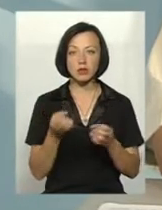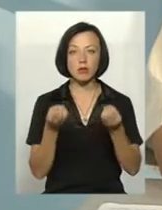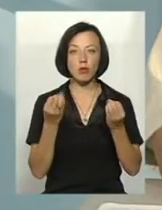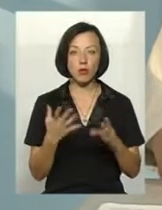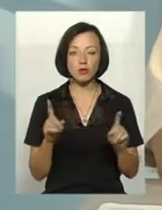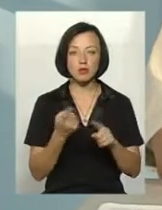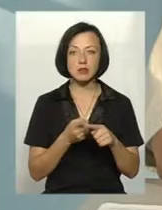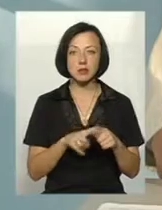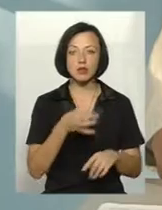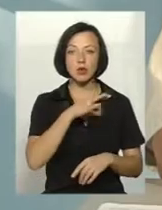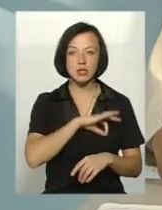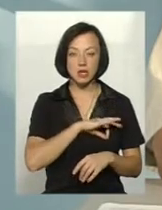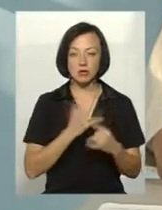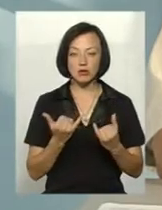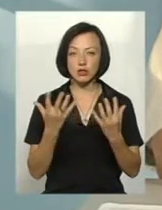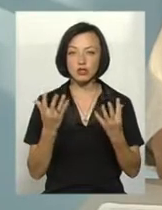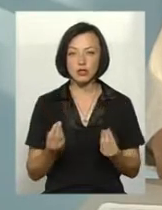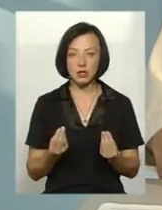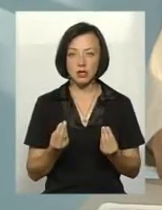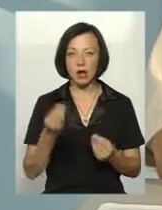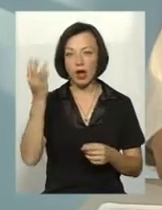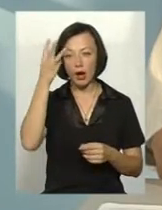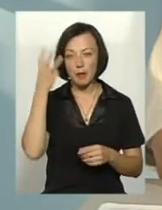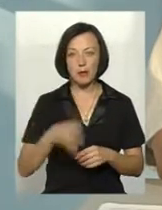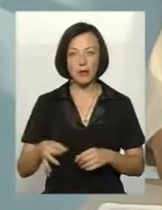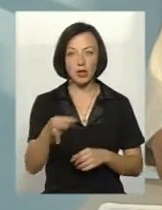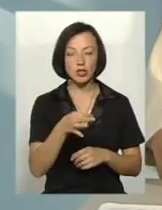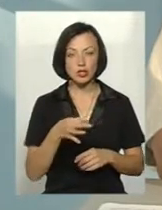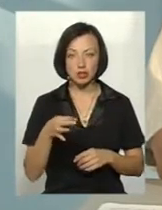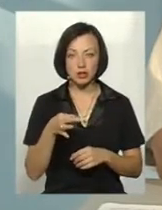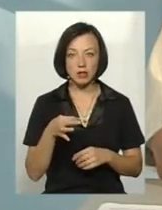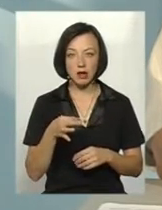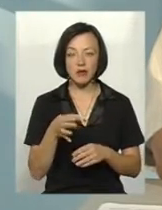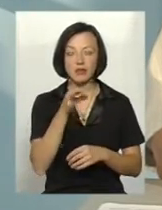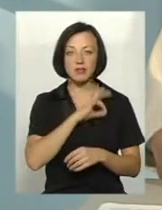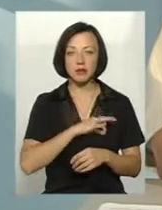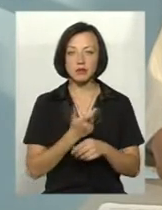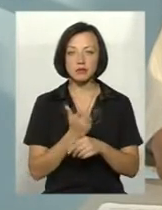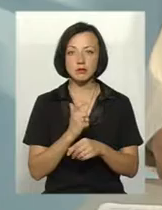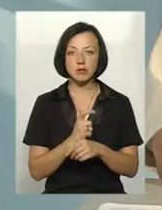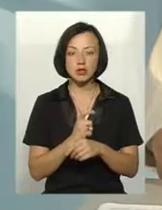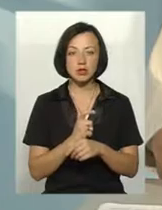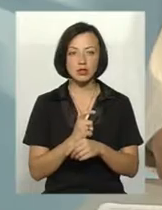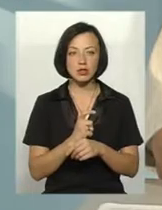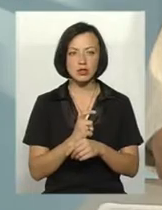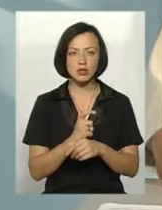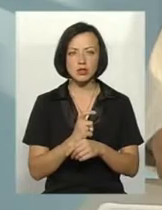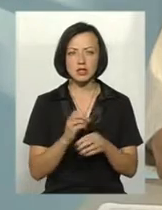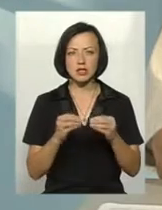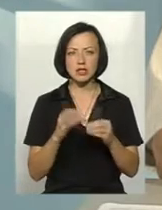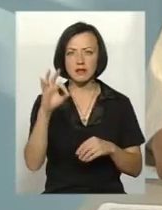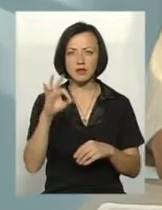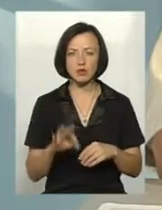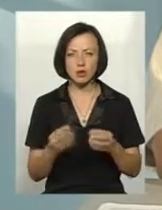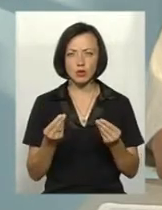що з ними треба скористатися. Бо на сьогоднішній час Хмельниччина використала більше 60 вісот всіх коштів, а